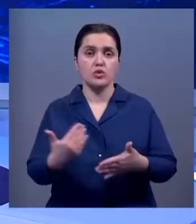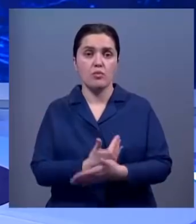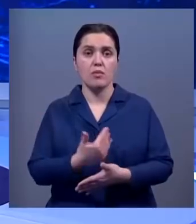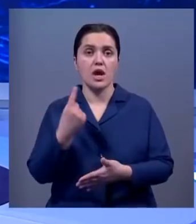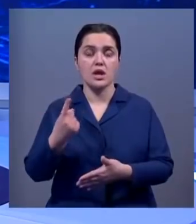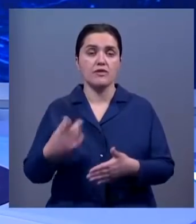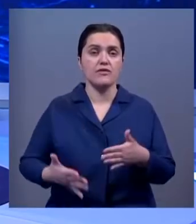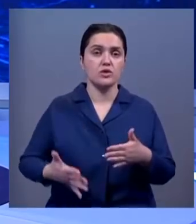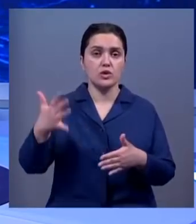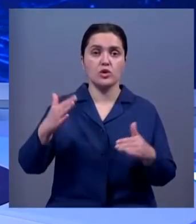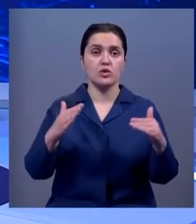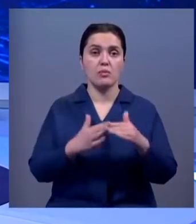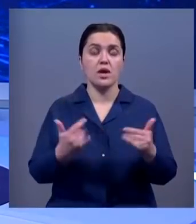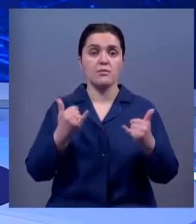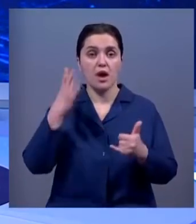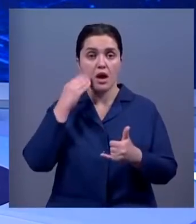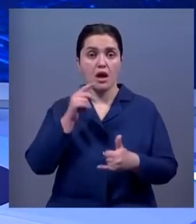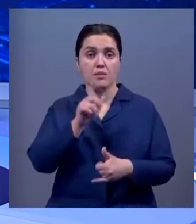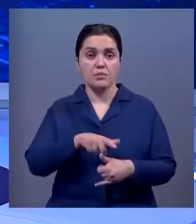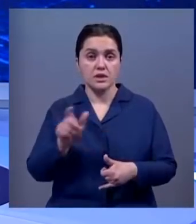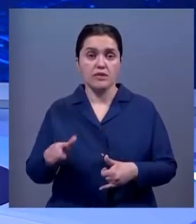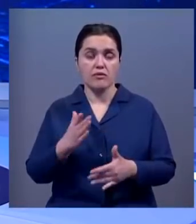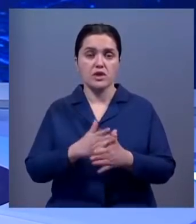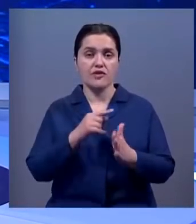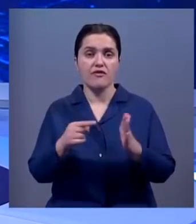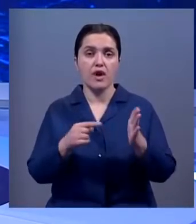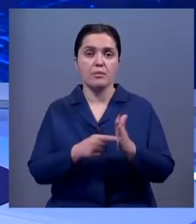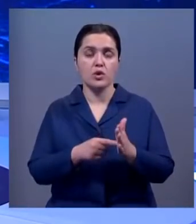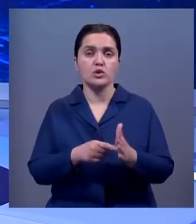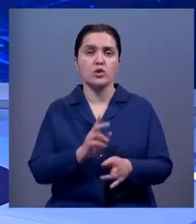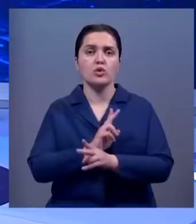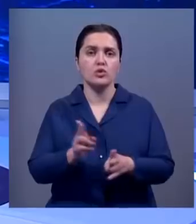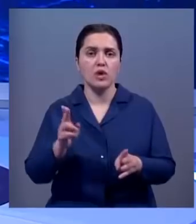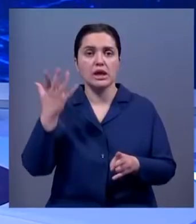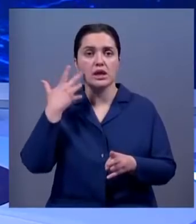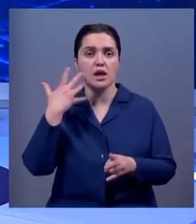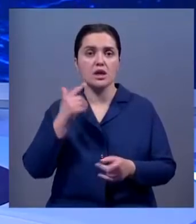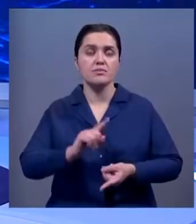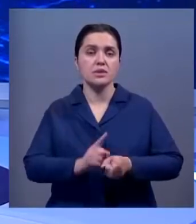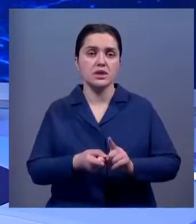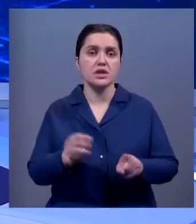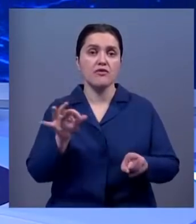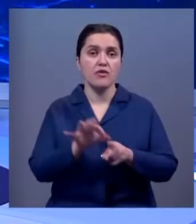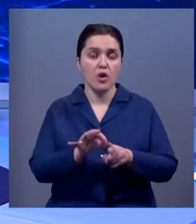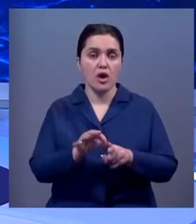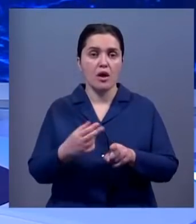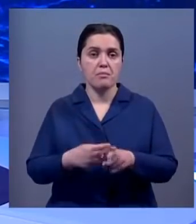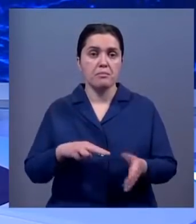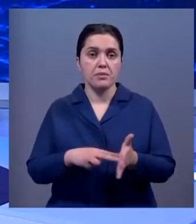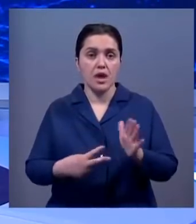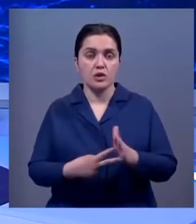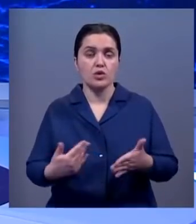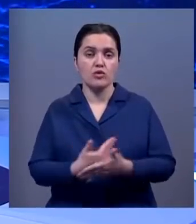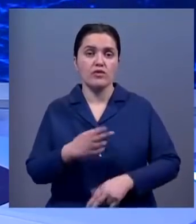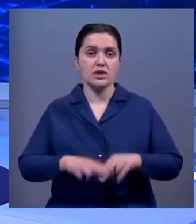сад и один высотный дом. И теперь у алматинцев возник резонный вопрос. Кто и когда изменил целевое назначение